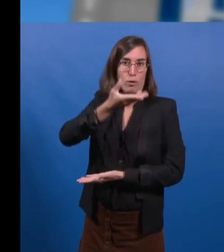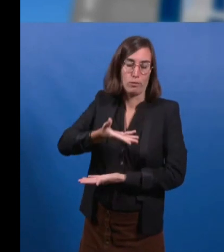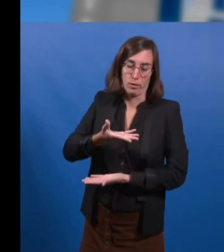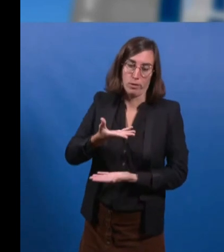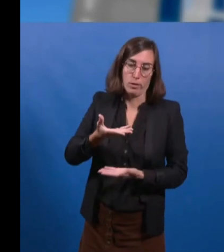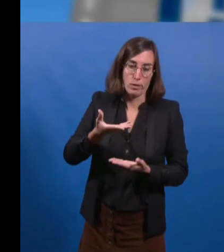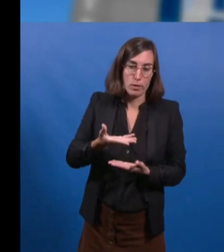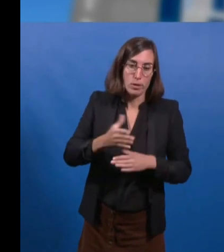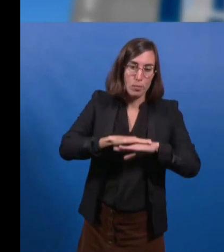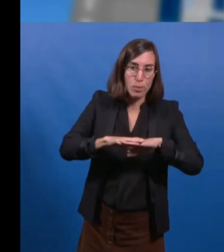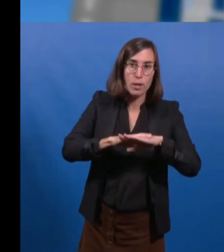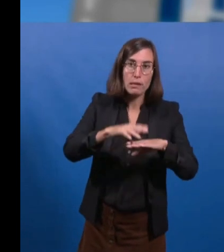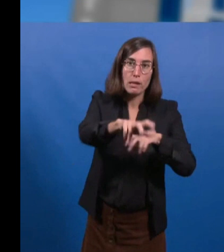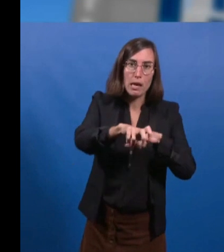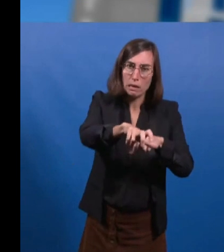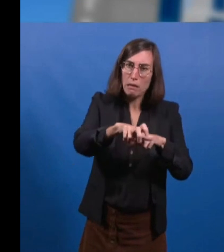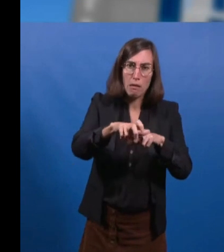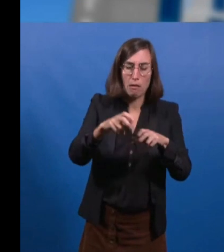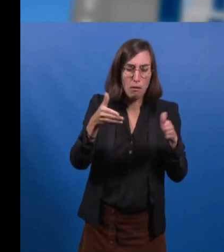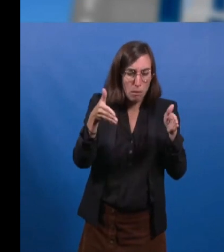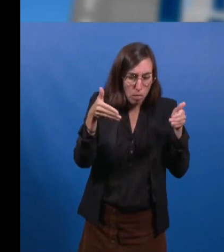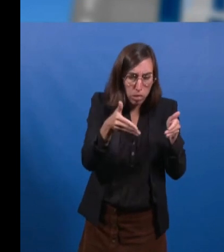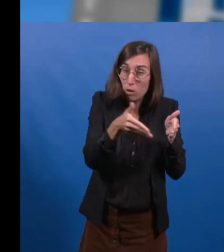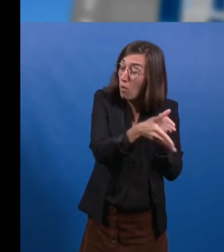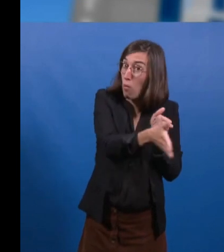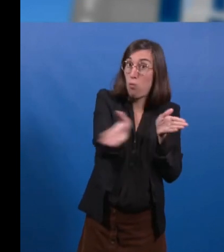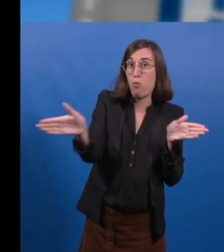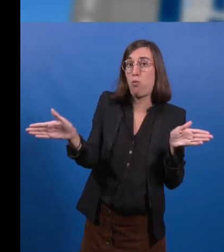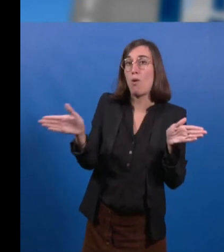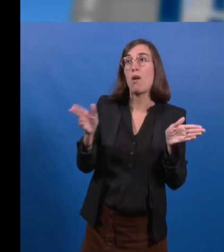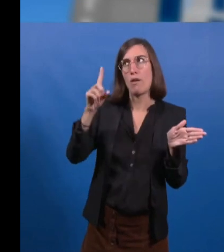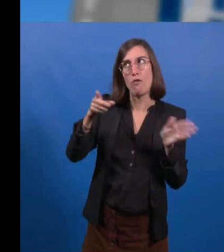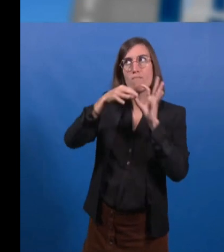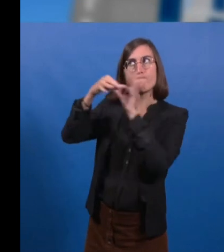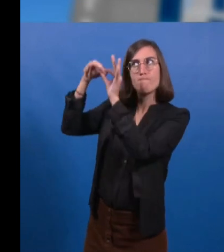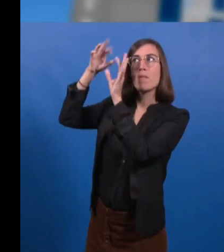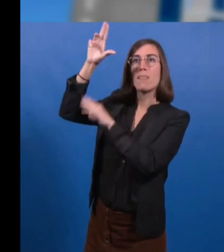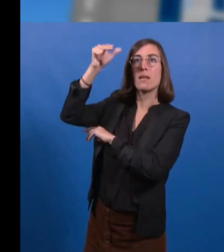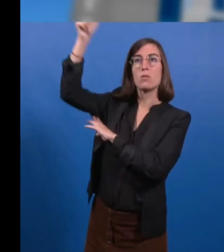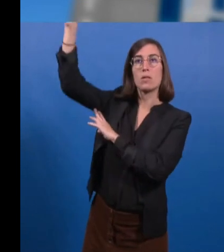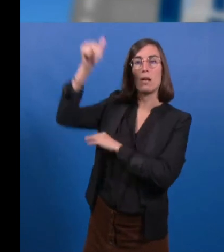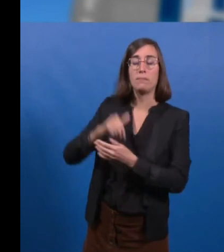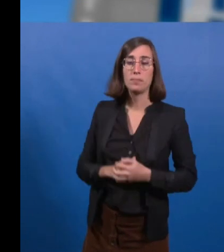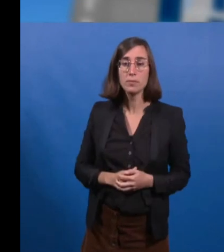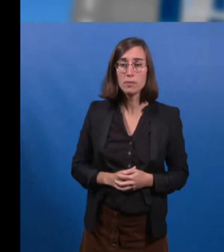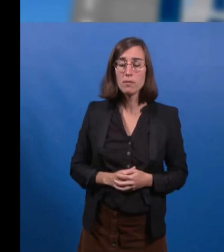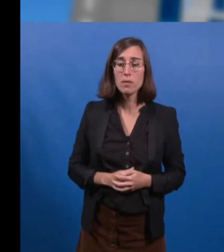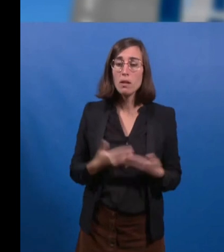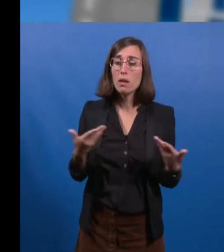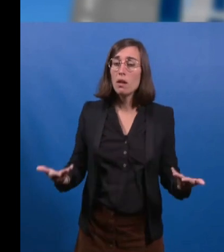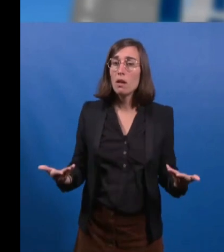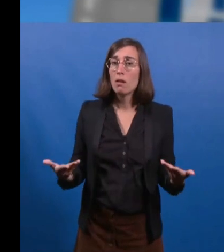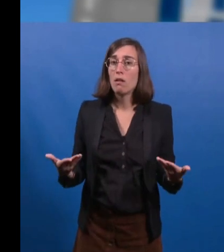coopérations de territoire à l'échelle nationale. Cette belle politique publique et le travail collectif réalisé